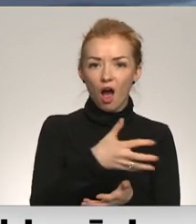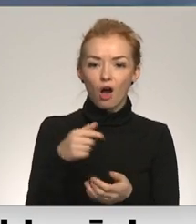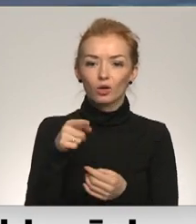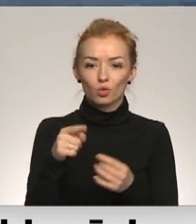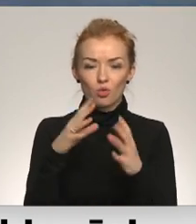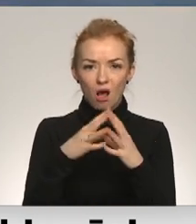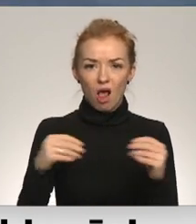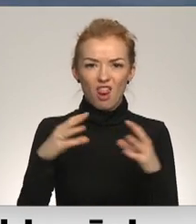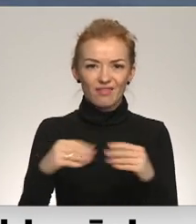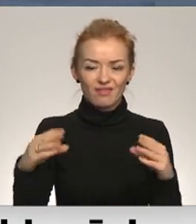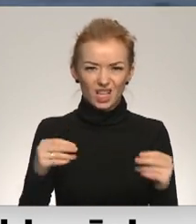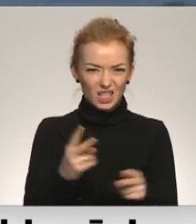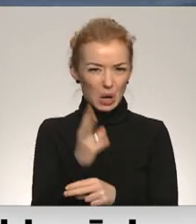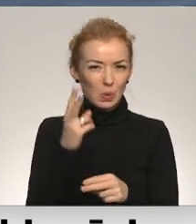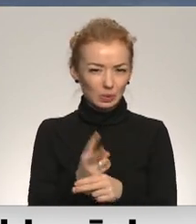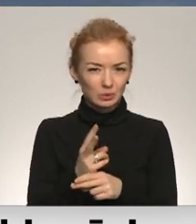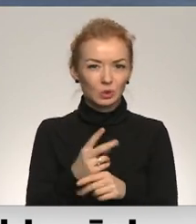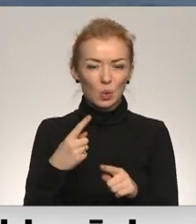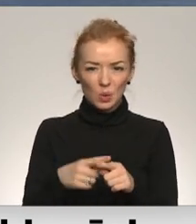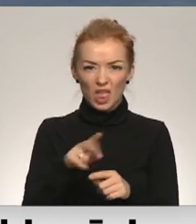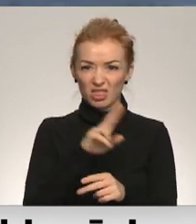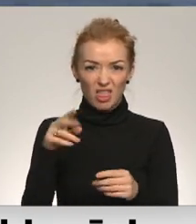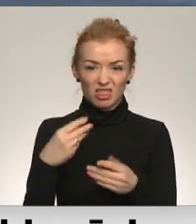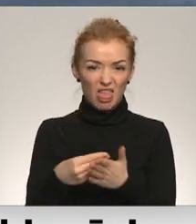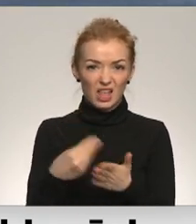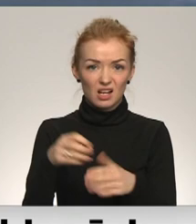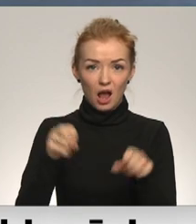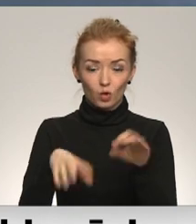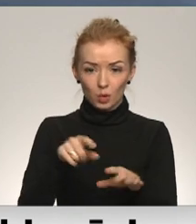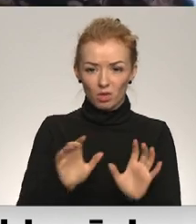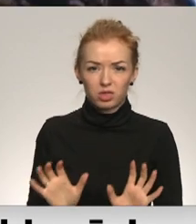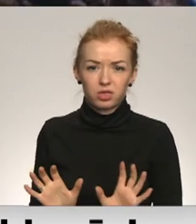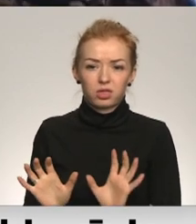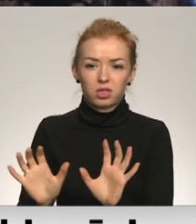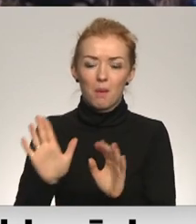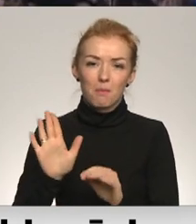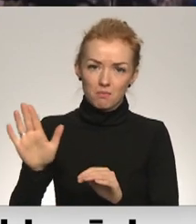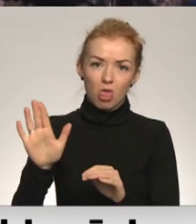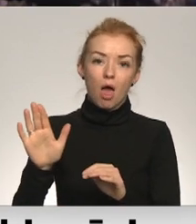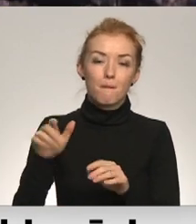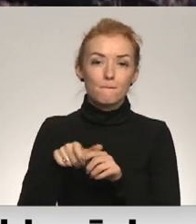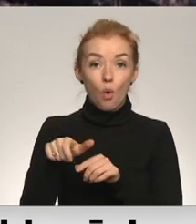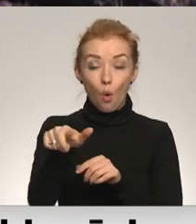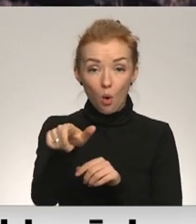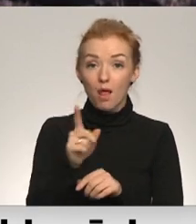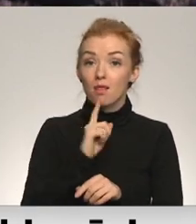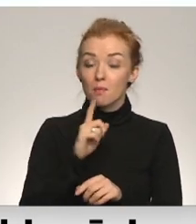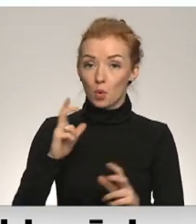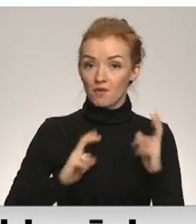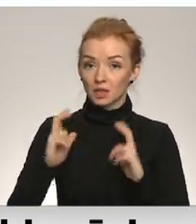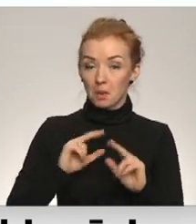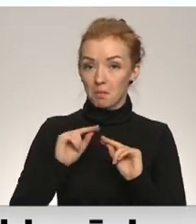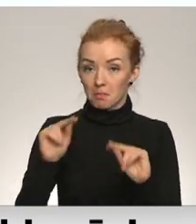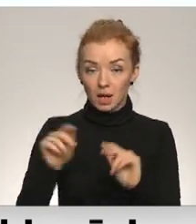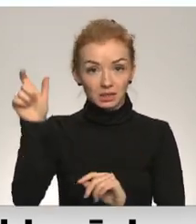atpūtniekiem traucējošās aļģis, kas kā nedarīga atkrituma vēlāk tiek sastumta kaudzēs pie dienvidu mola. Liepājas universitātes pasniedzējis